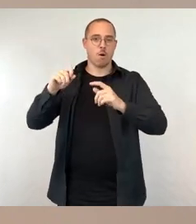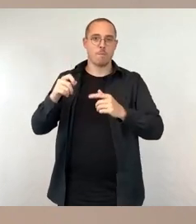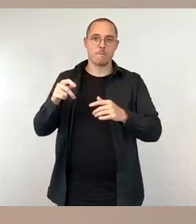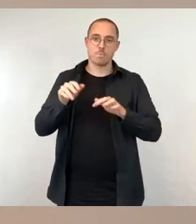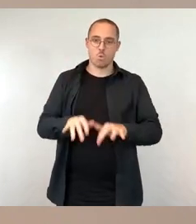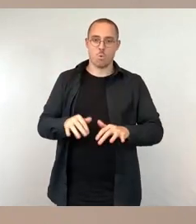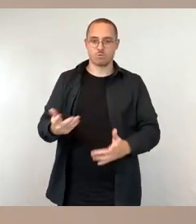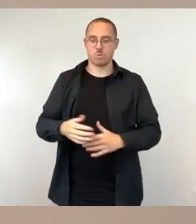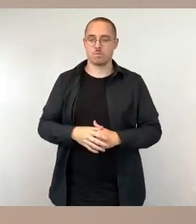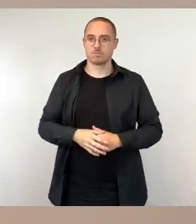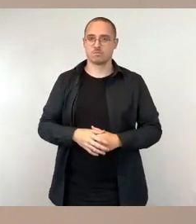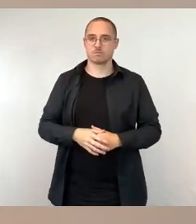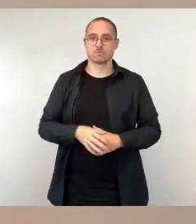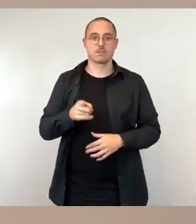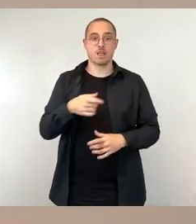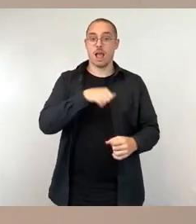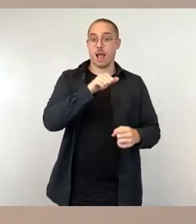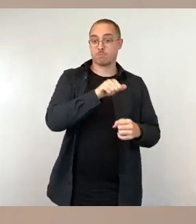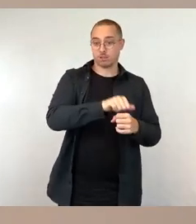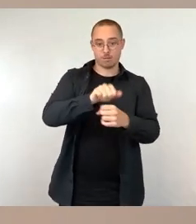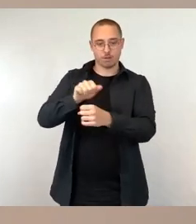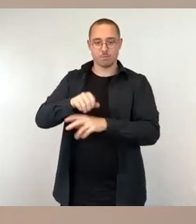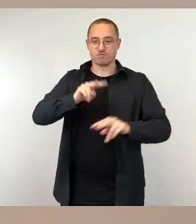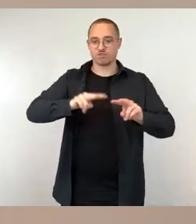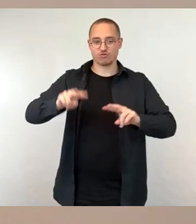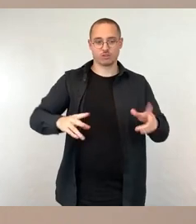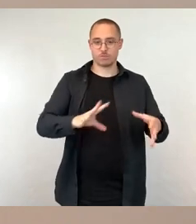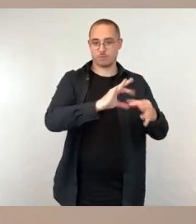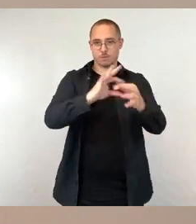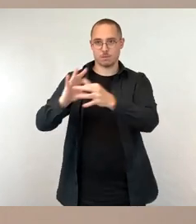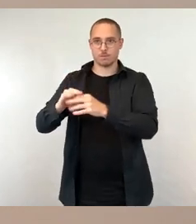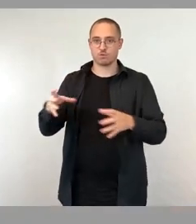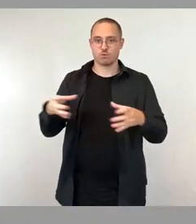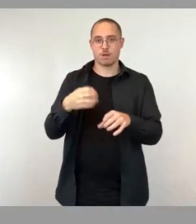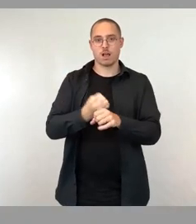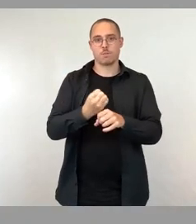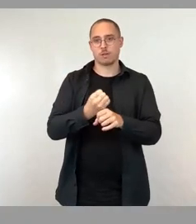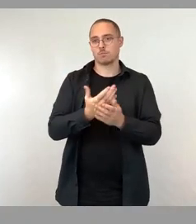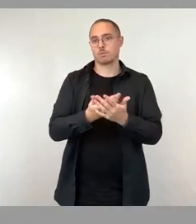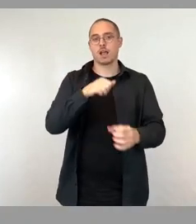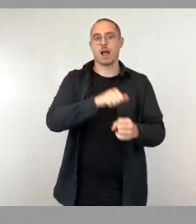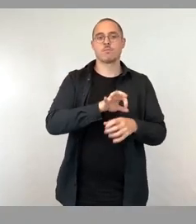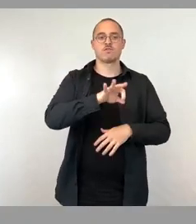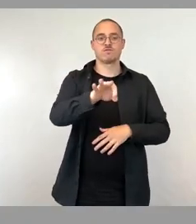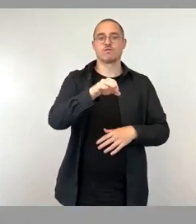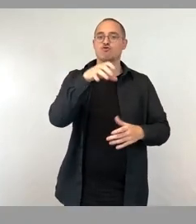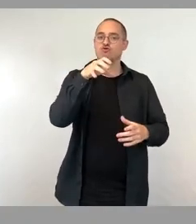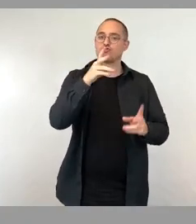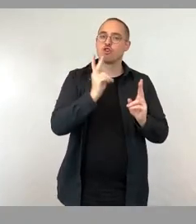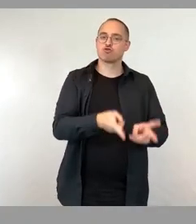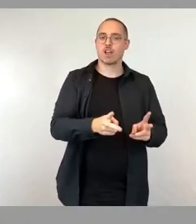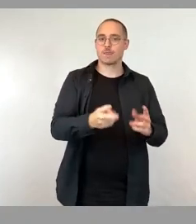ämterübergreifende Zusammenarbeit zwischen dem Amt für Stadtgrün, das das flächende Verwaltendeamt an dieser Stelle ist und das Amt für Kultur- und Denkmalschutz, das